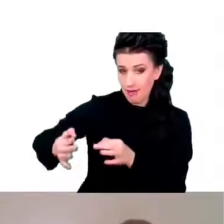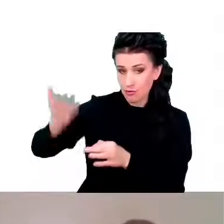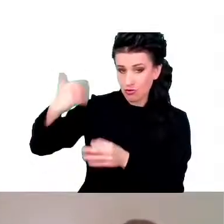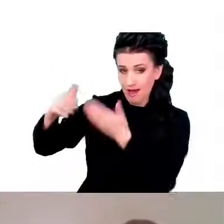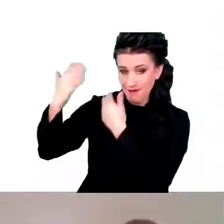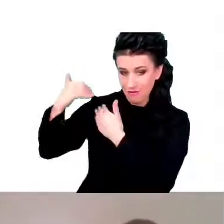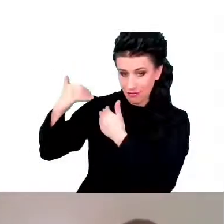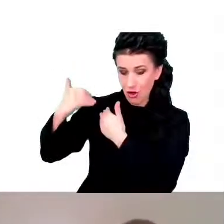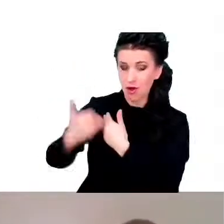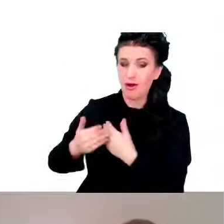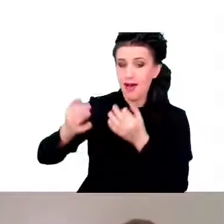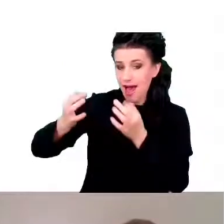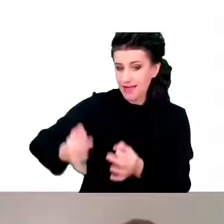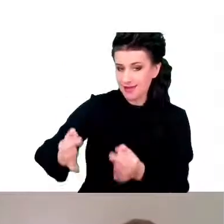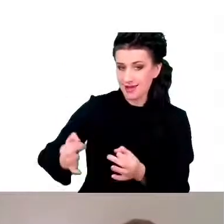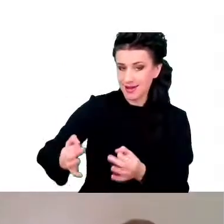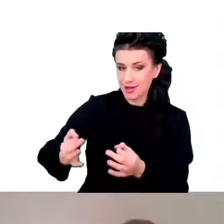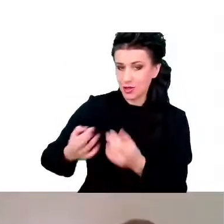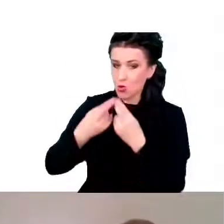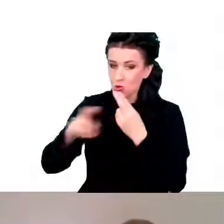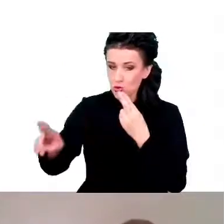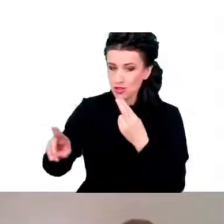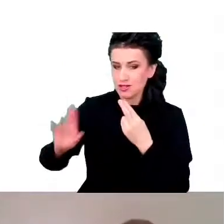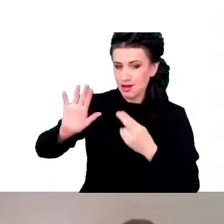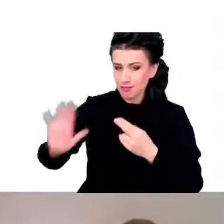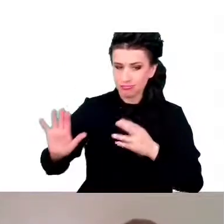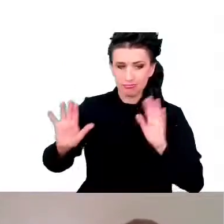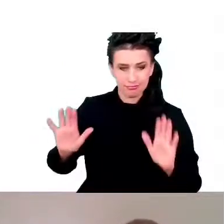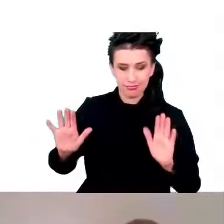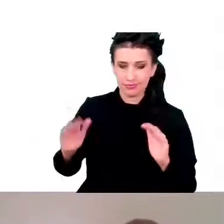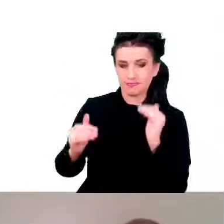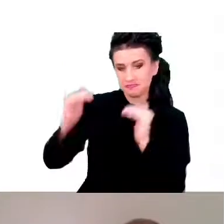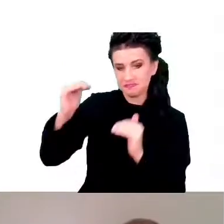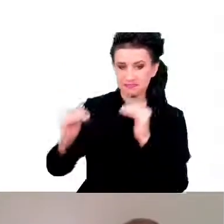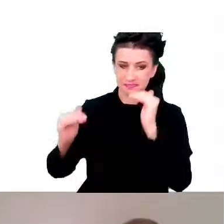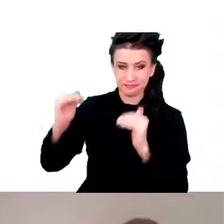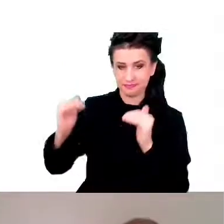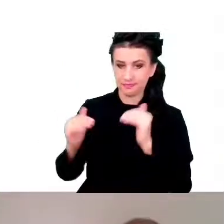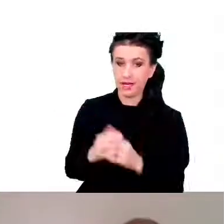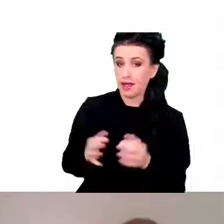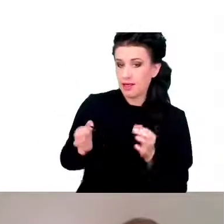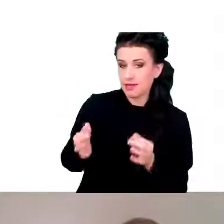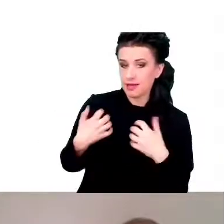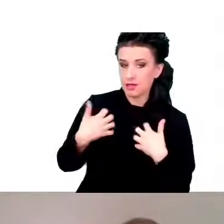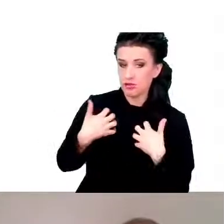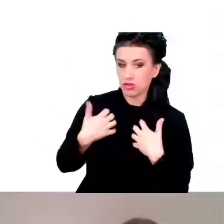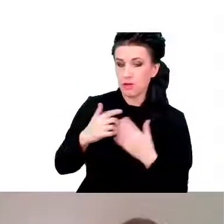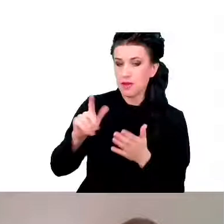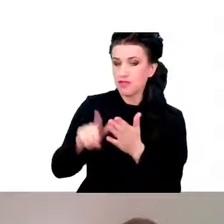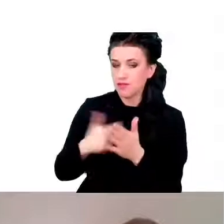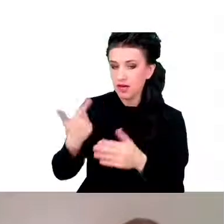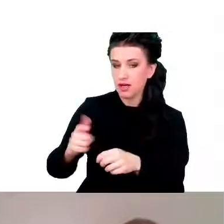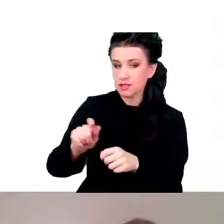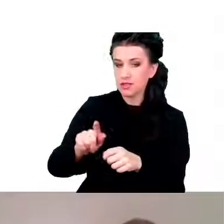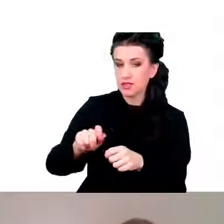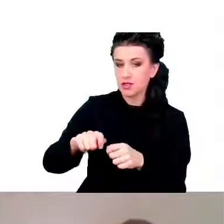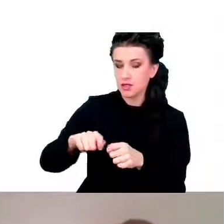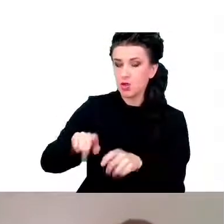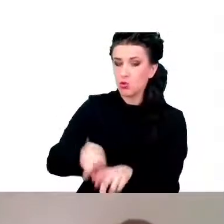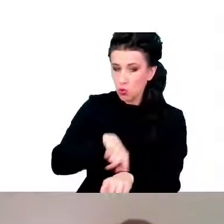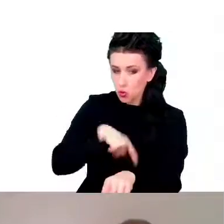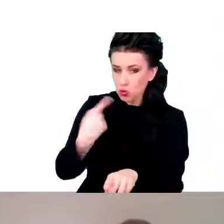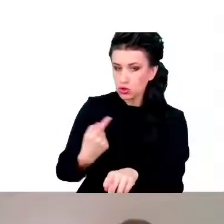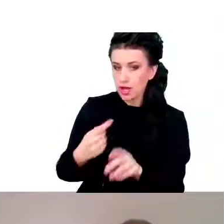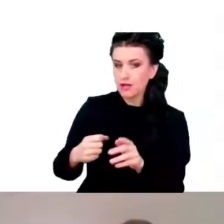Różnica to, że obecnie żyjemy dwa razy dłużej niż te 250